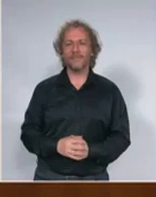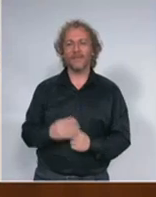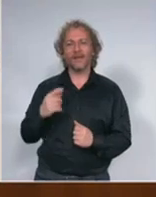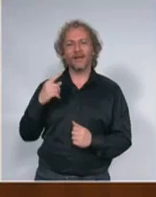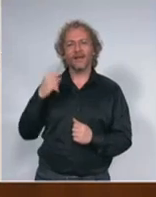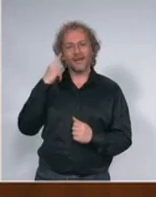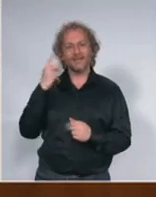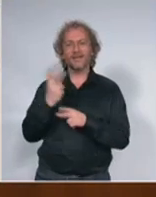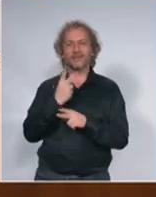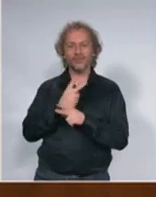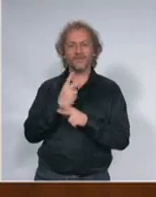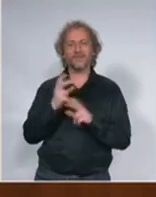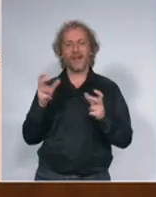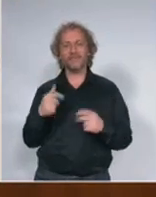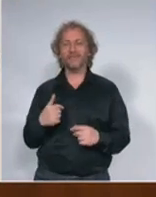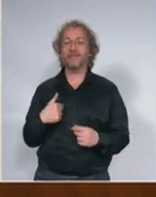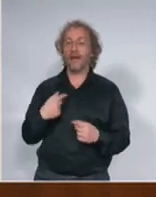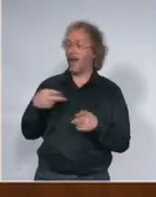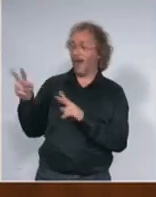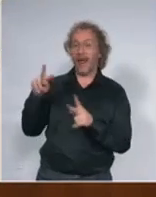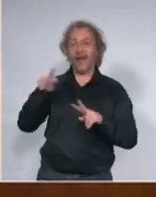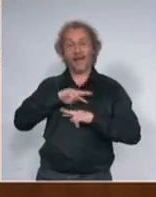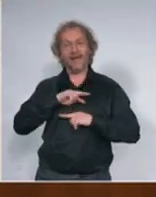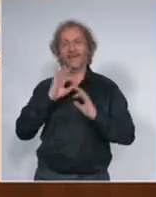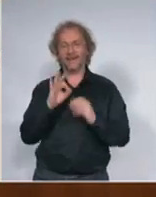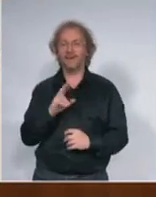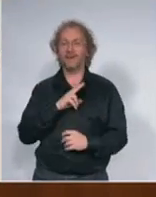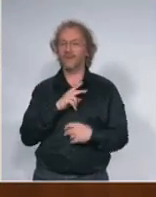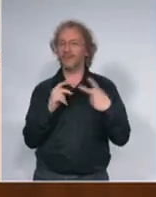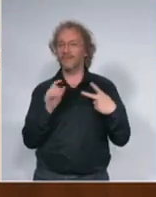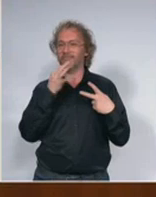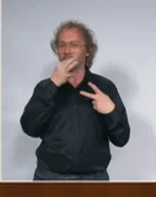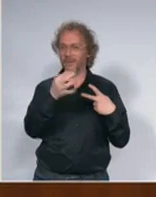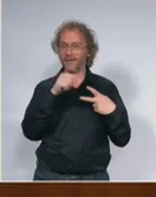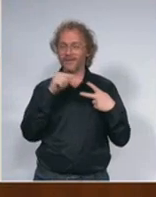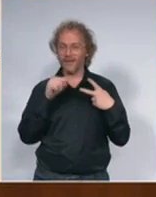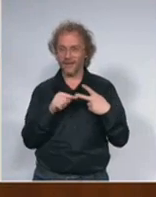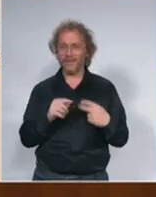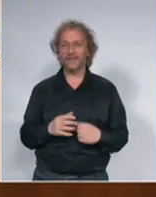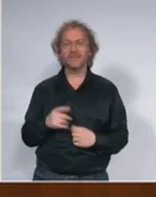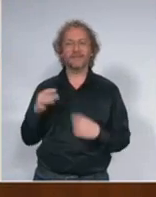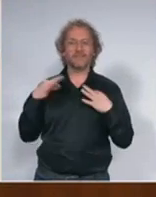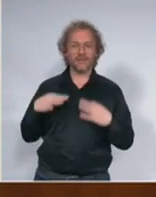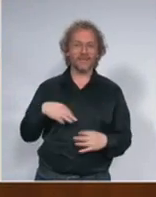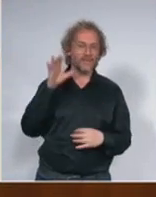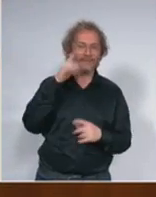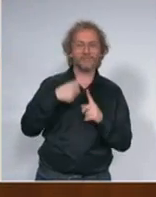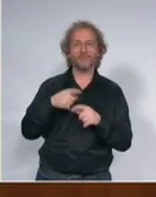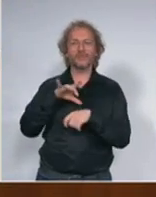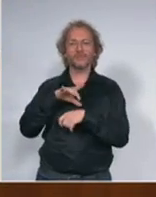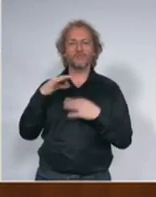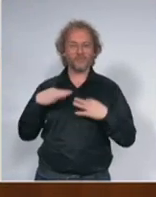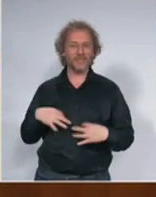dođe smo na red na kraju dva pitanja imamo dva pitanja za premijera i dva pitanja za profesora Pelimeša